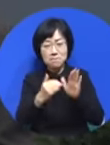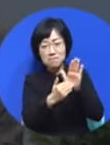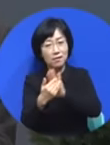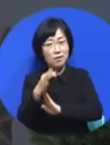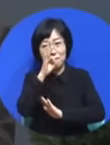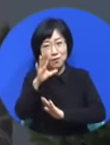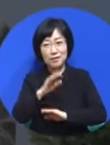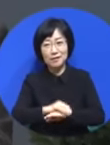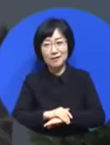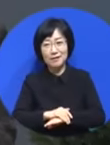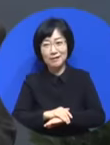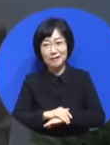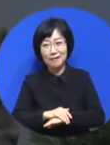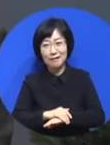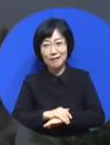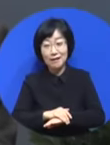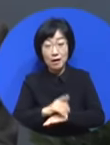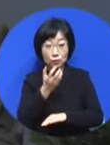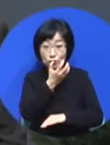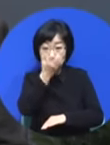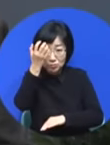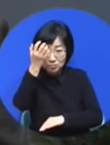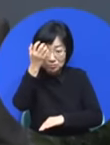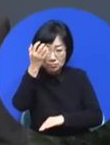그 누구도 막을 수 없는 꿈이라